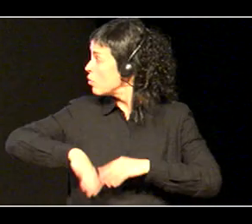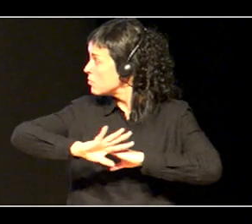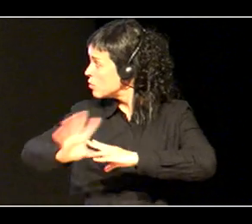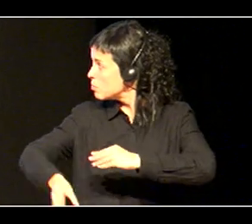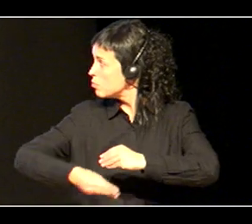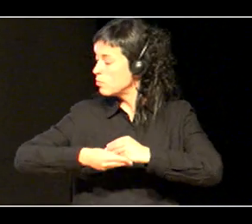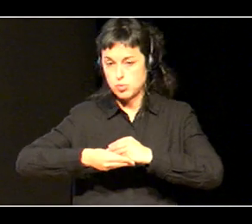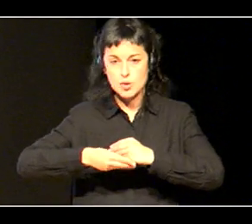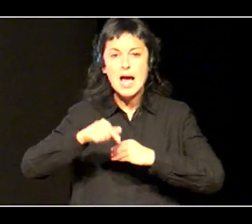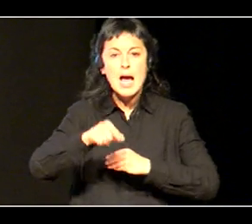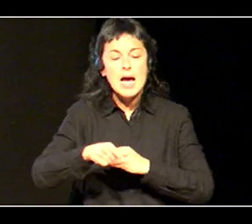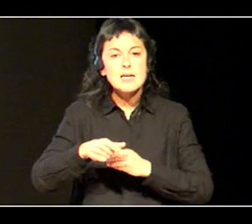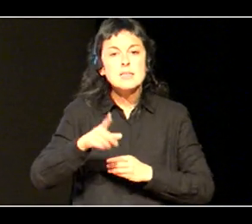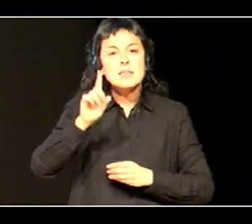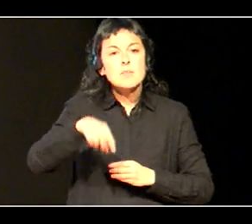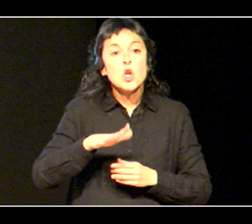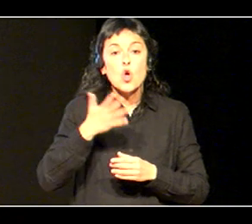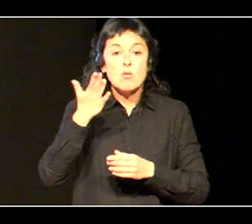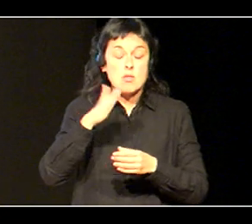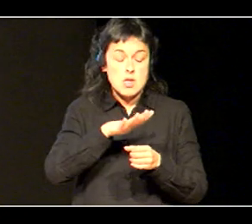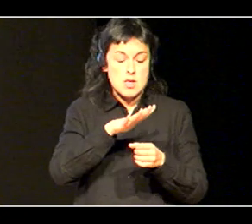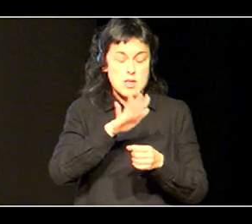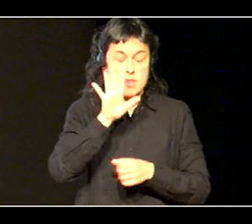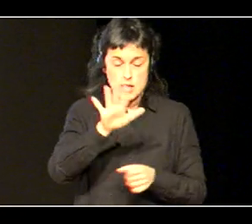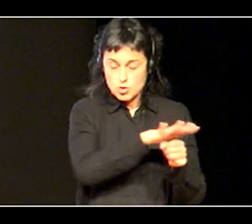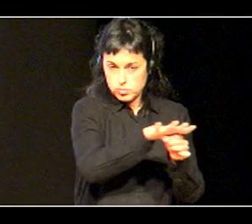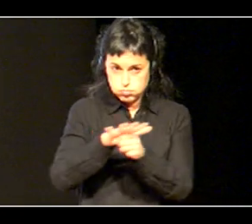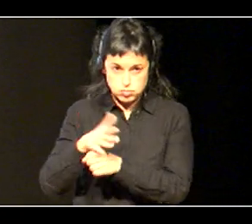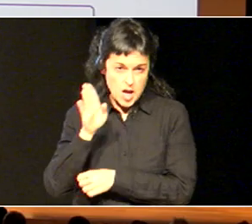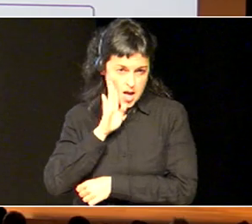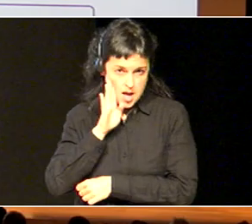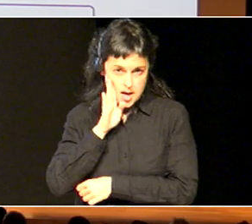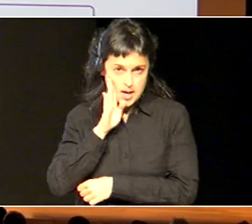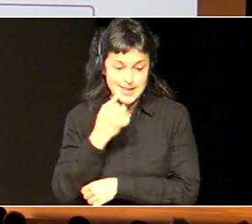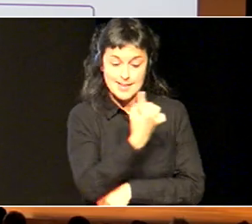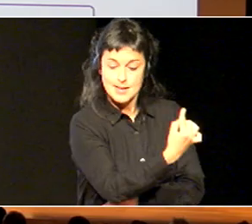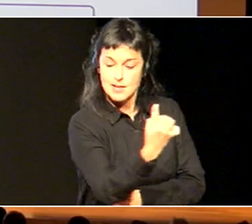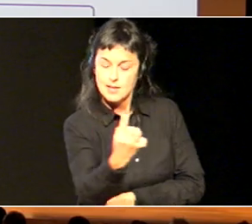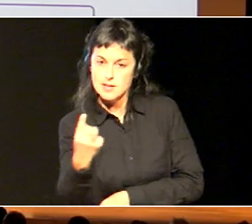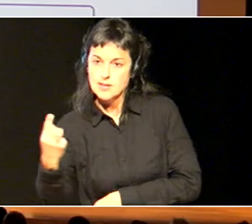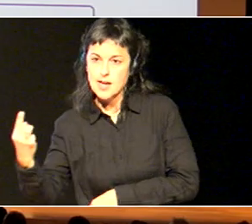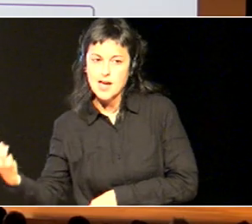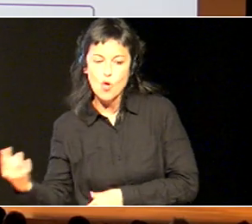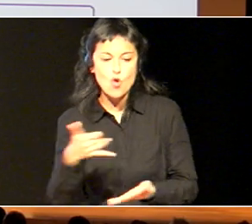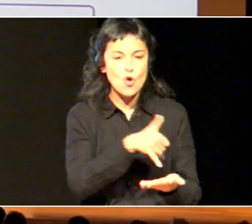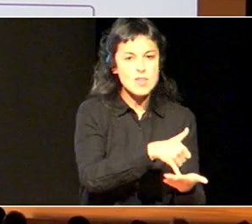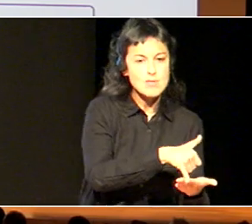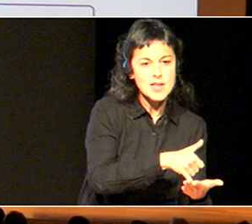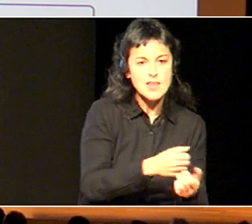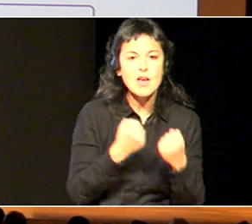eremu hoiek, esan dako bost eremu hoiek, eta bako itzetatik, azpimarratzen dira hauleziak, eta